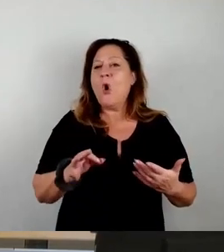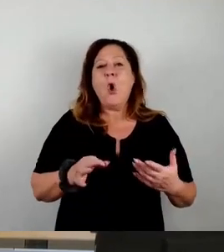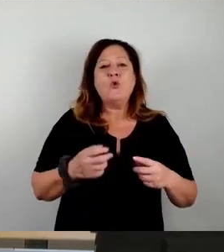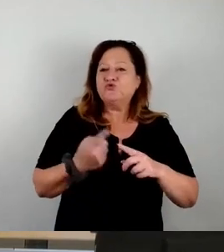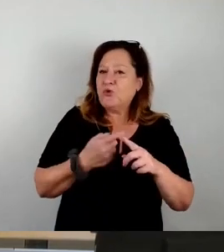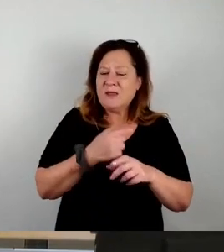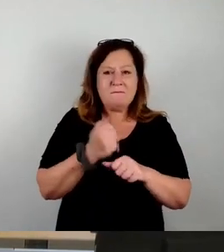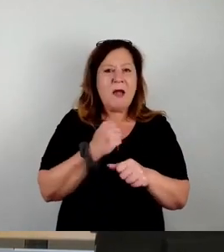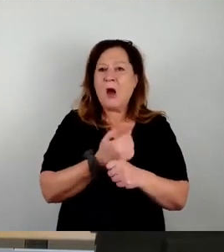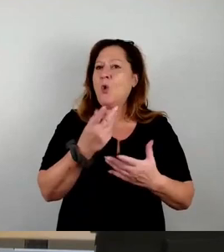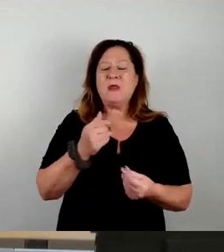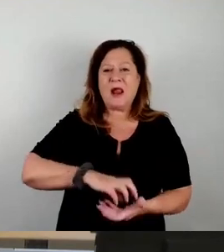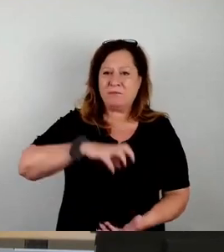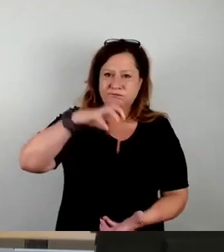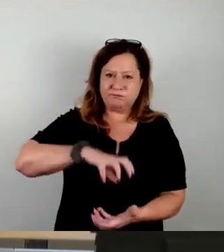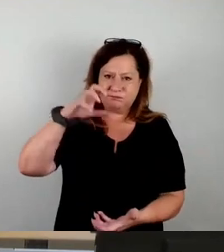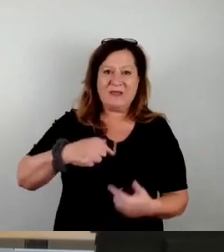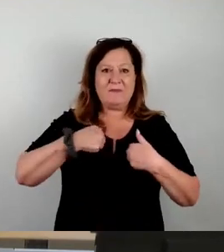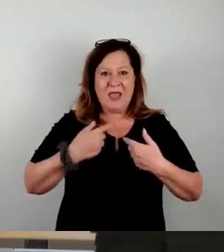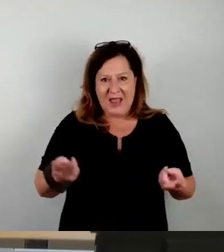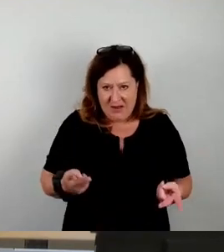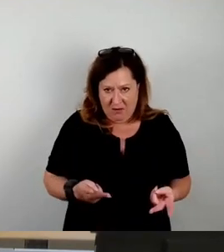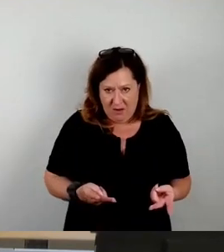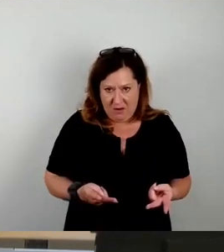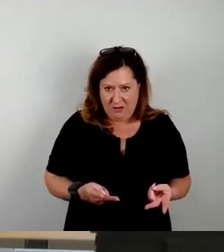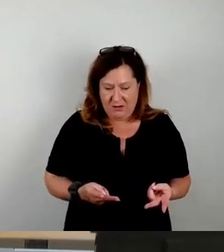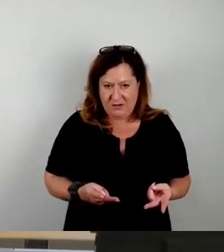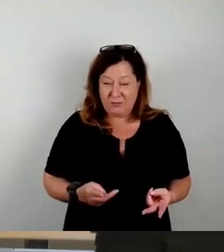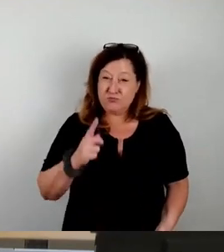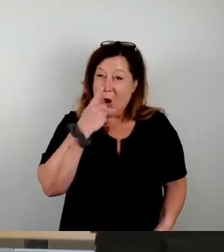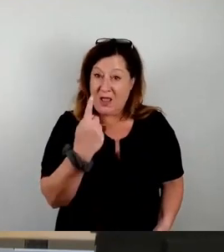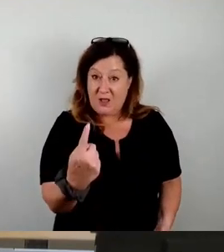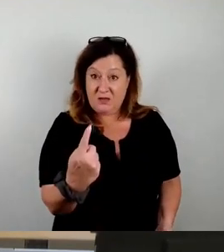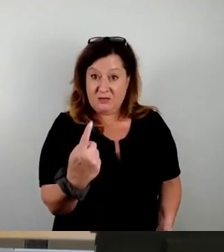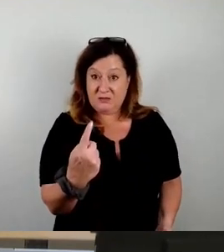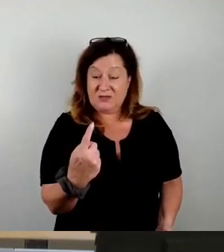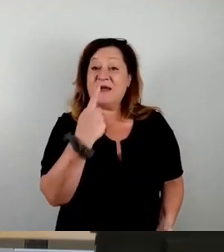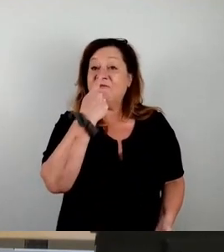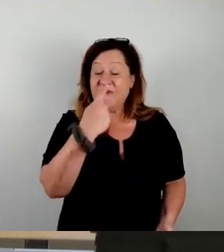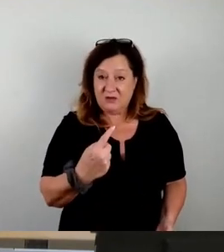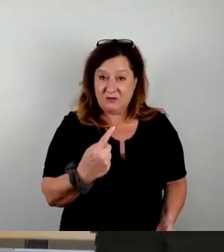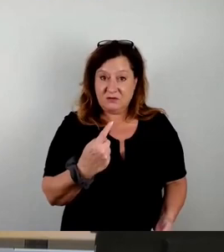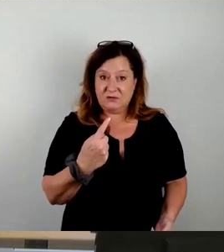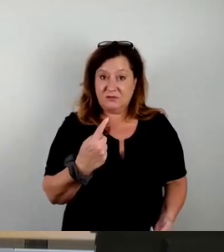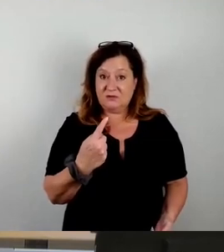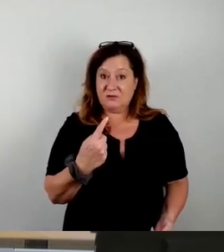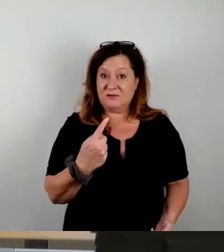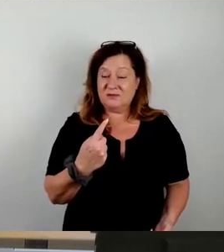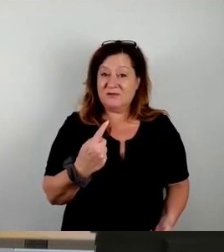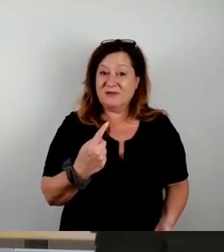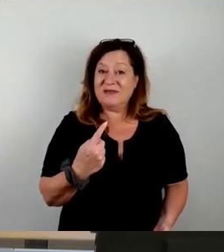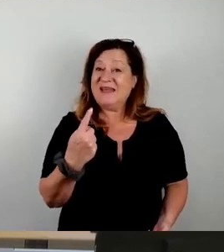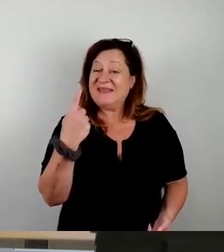viel Geld zu verdienen, das ist mir doch egal. Das Einzige ist, dass wenn es halt jemand ist, der selbst im